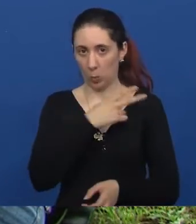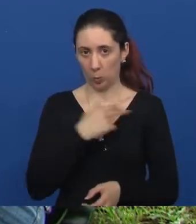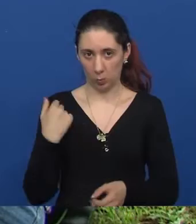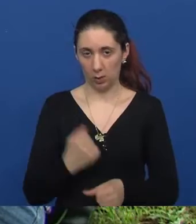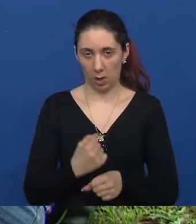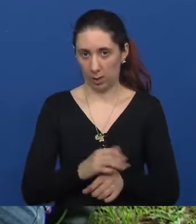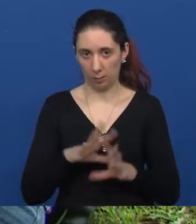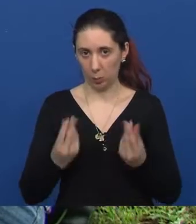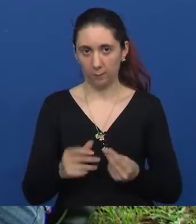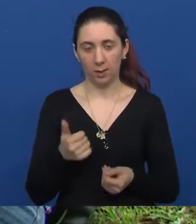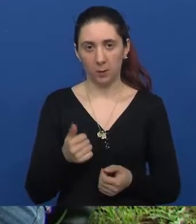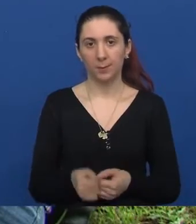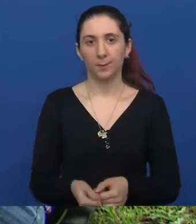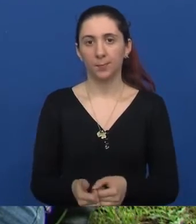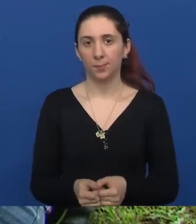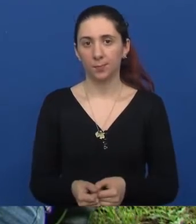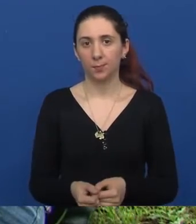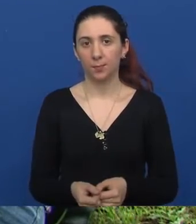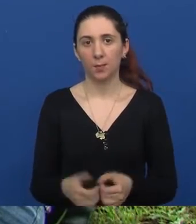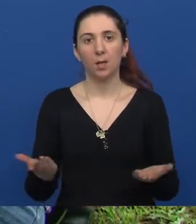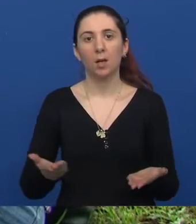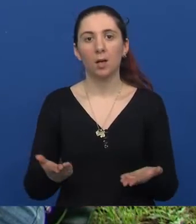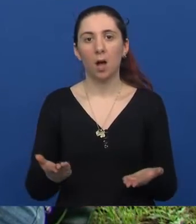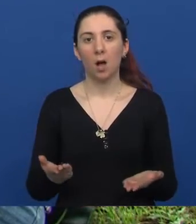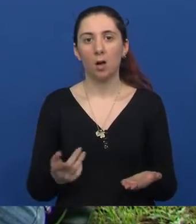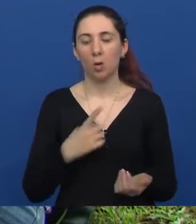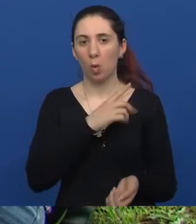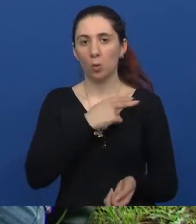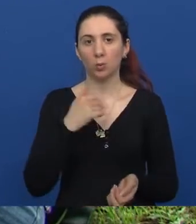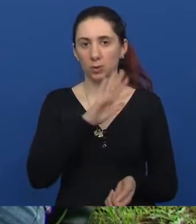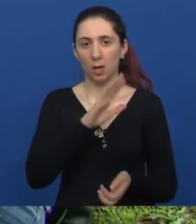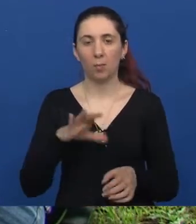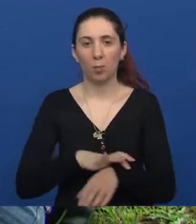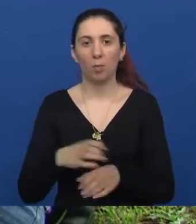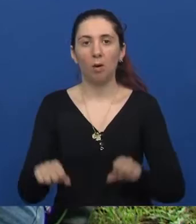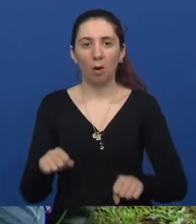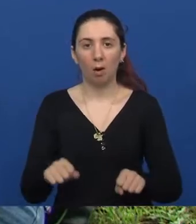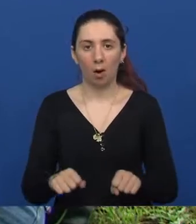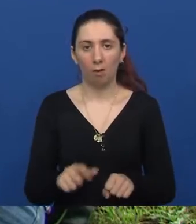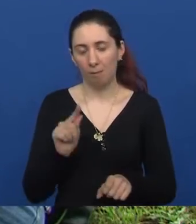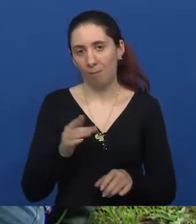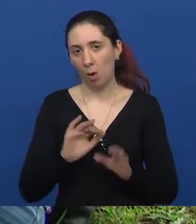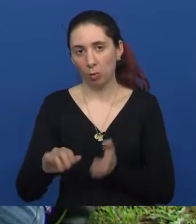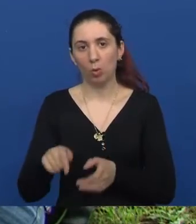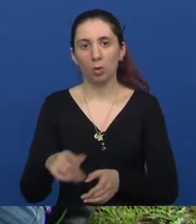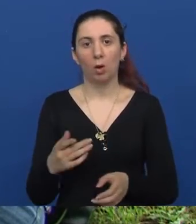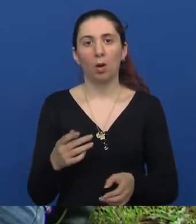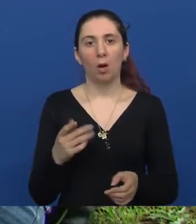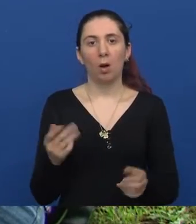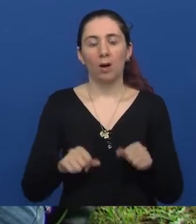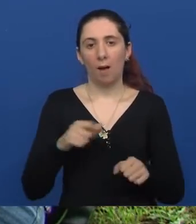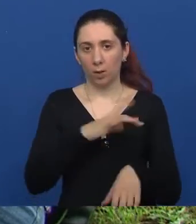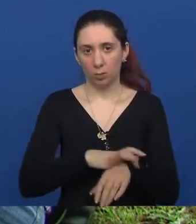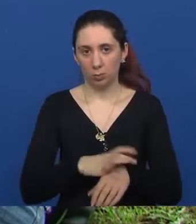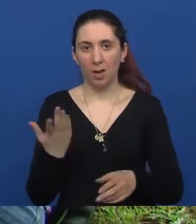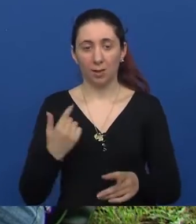odrađivala. Dakle, kakvi su oni, malo nam ispriče, tu stranu, te dojmome o lječnicima?